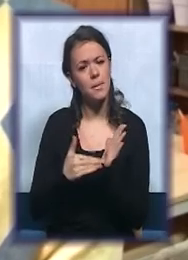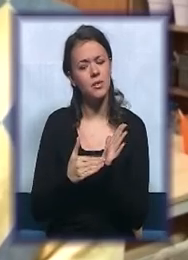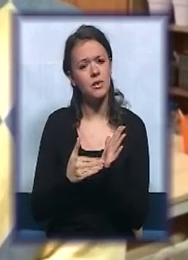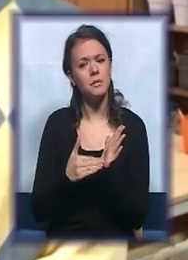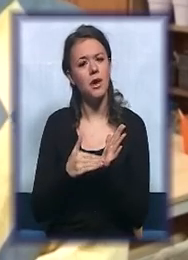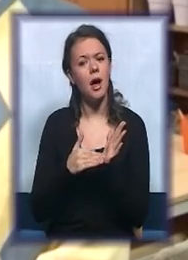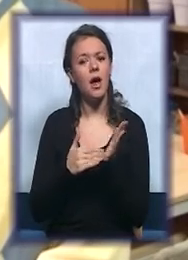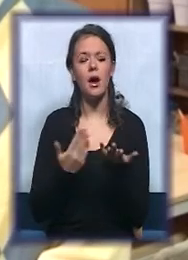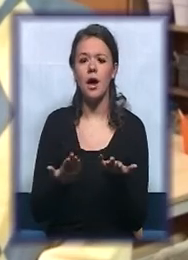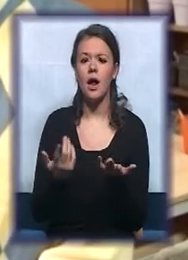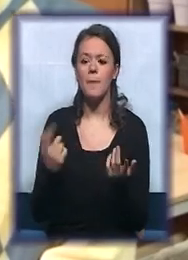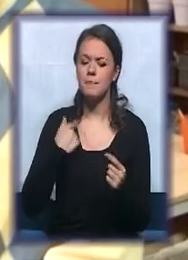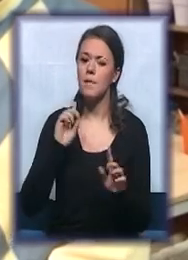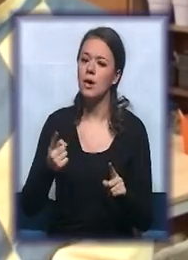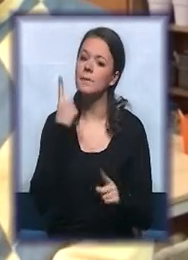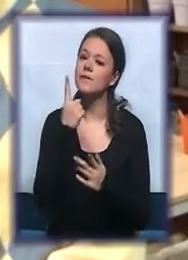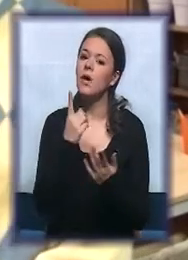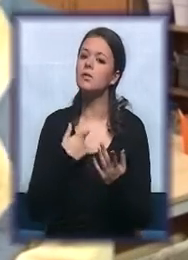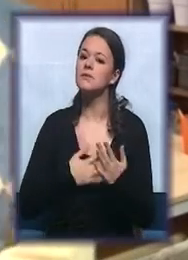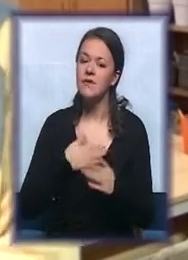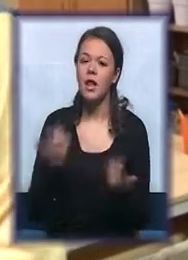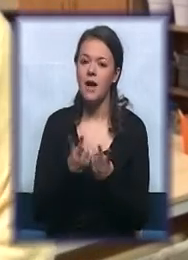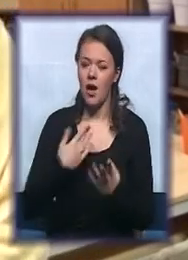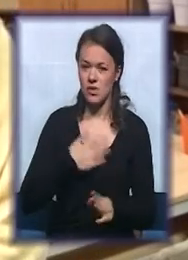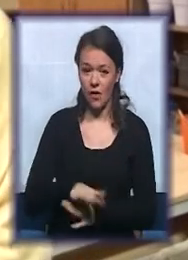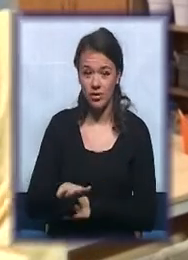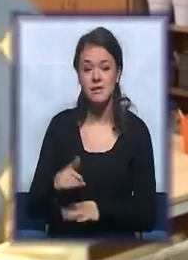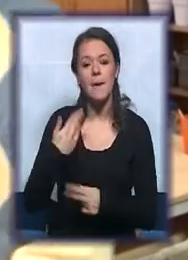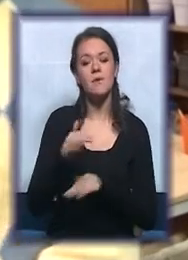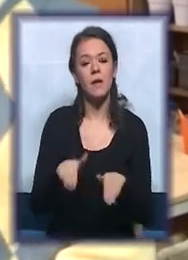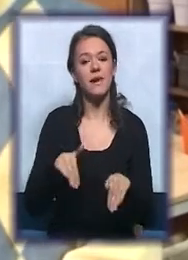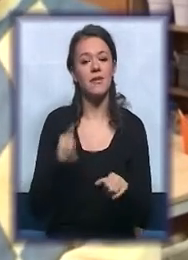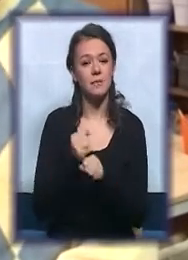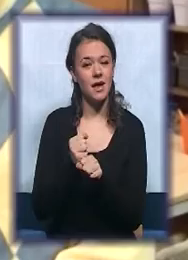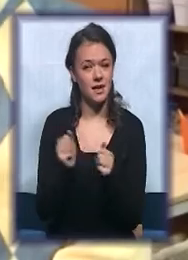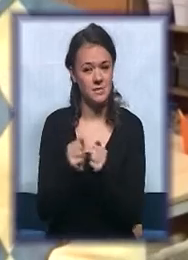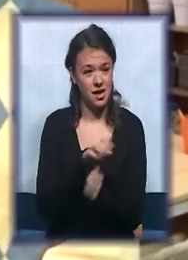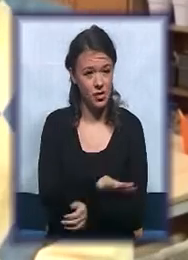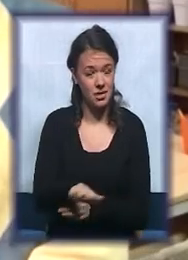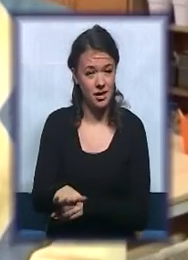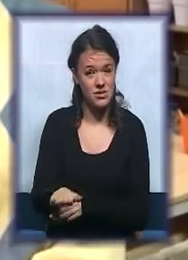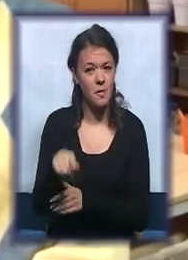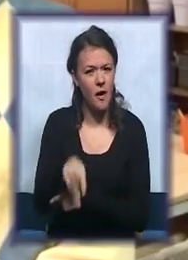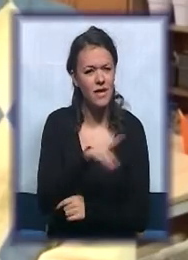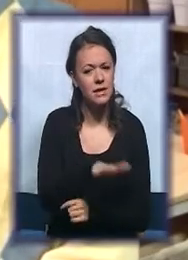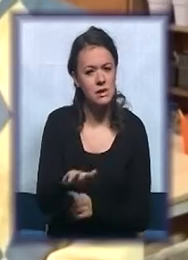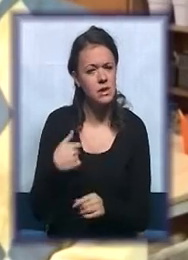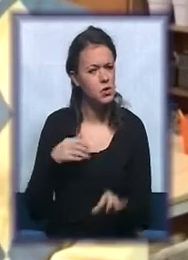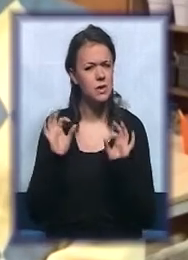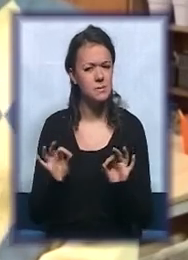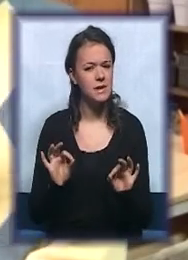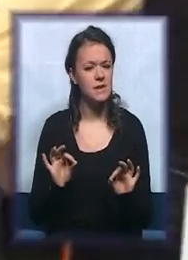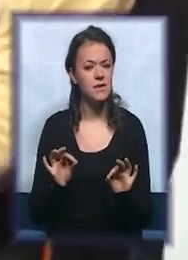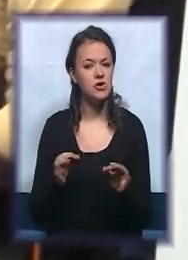da ih zavoli kao svoju decu, pa tek onda da prihvati da radi sa njima. Jer ova deca su specifičnija